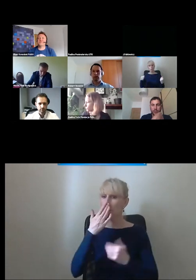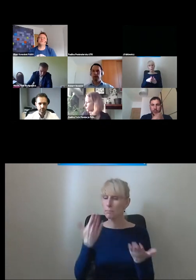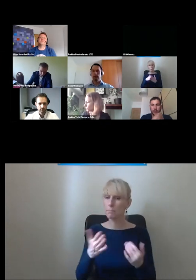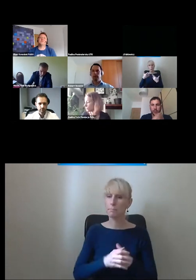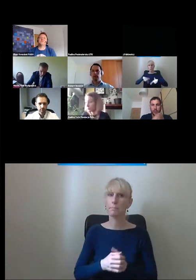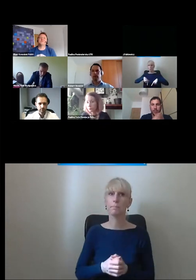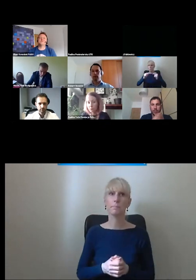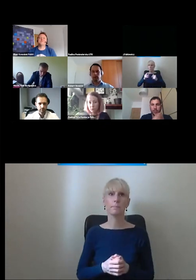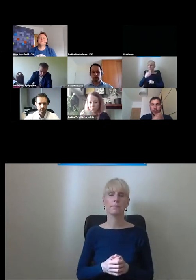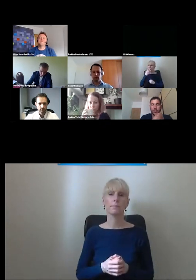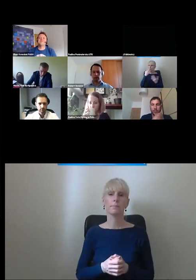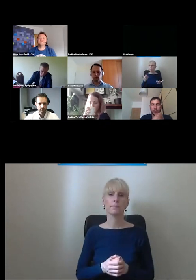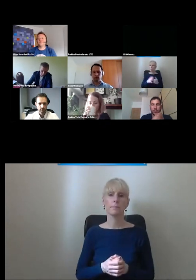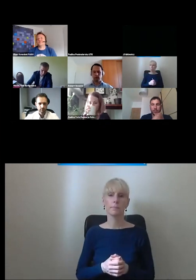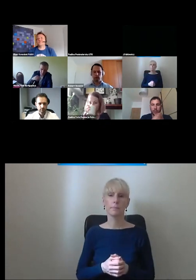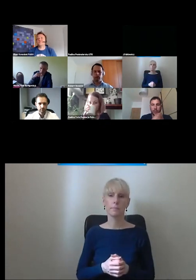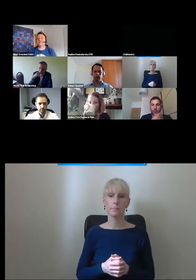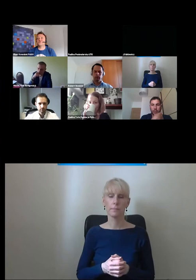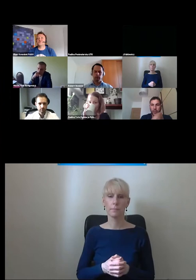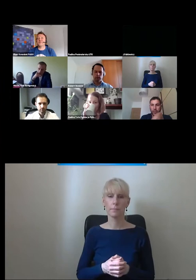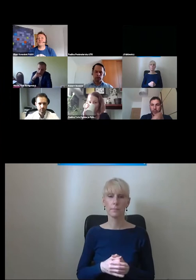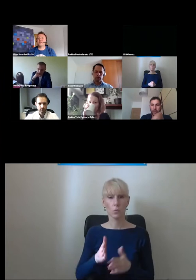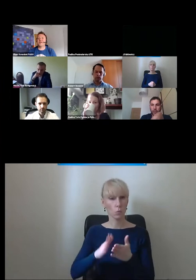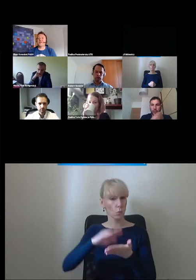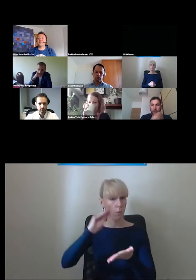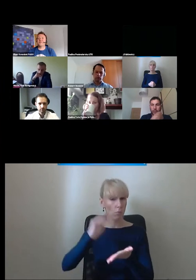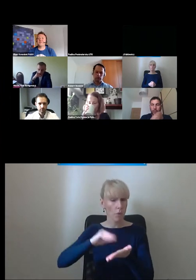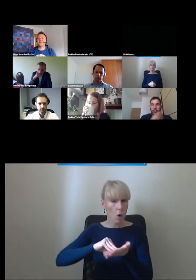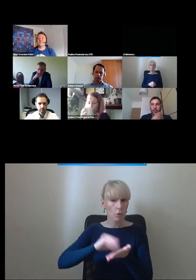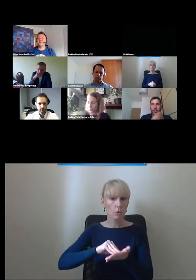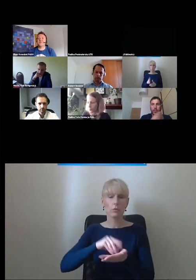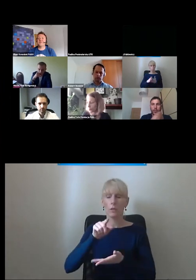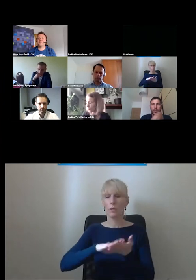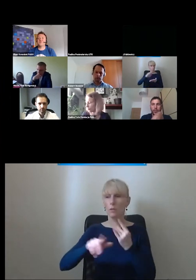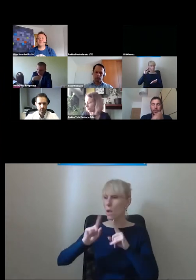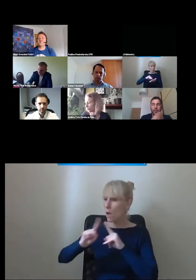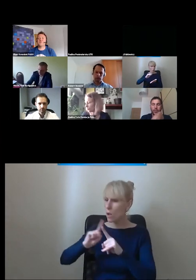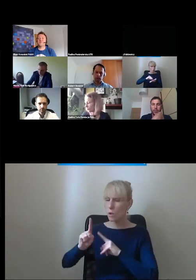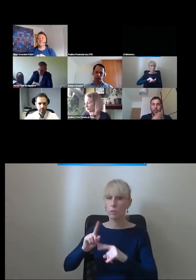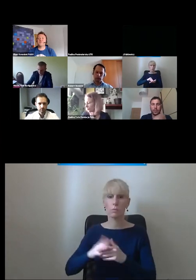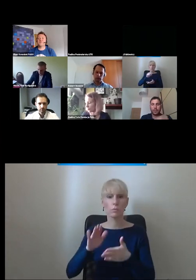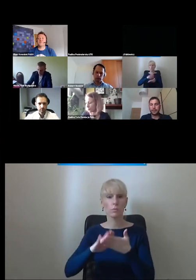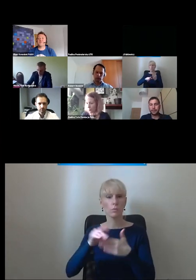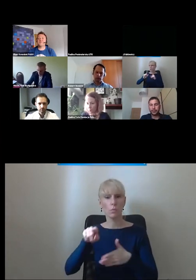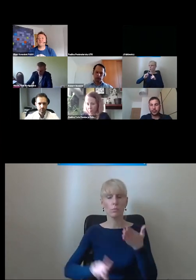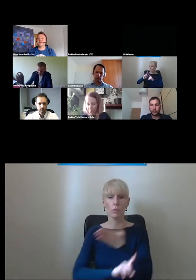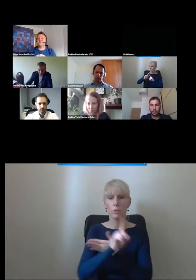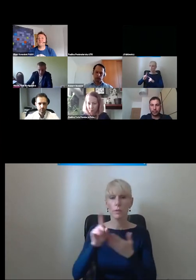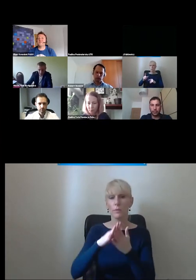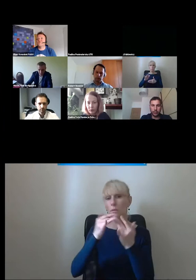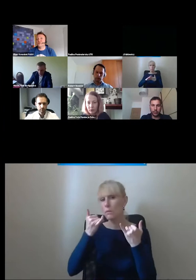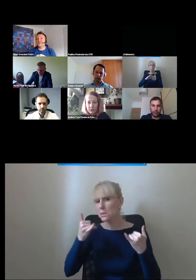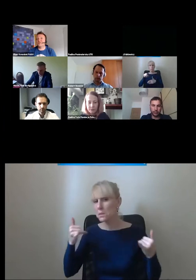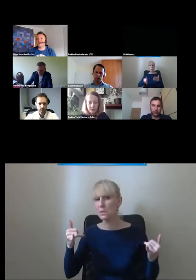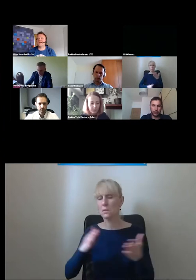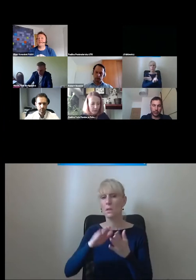Gdybyś tak miał, no właśnie też z jakiegoś doświadczenia, rozmów z przedstawicielami